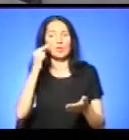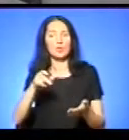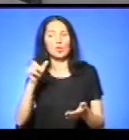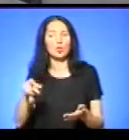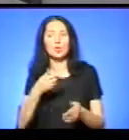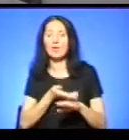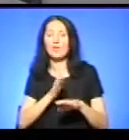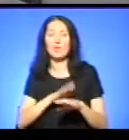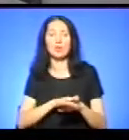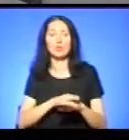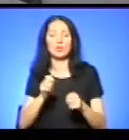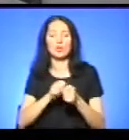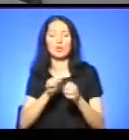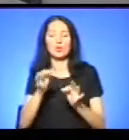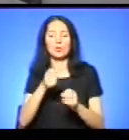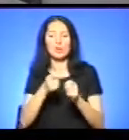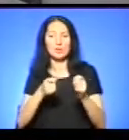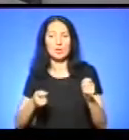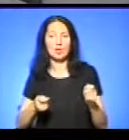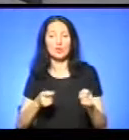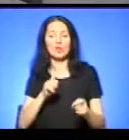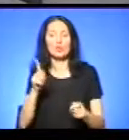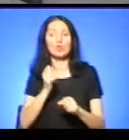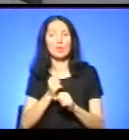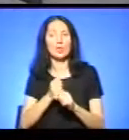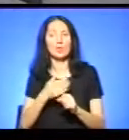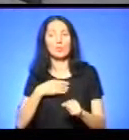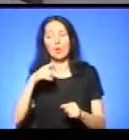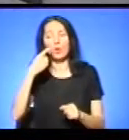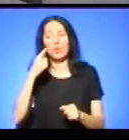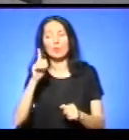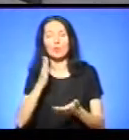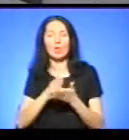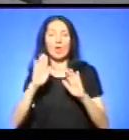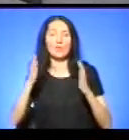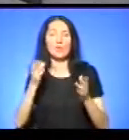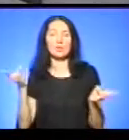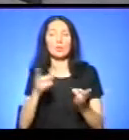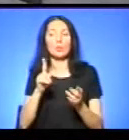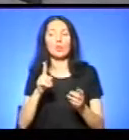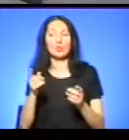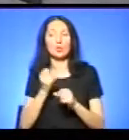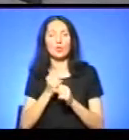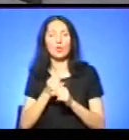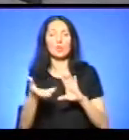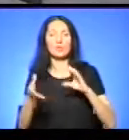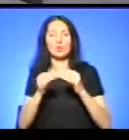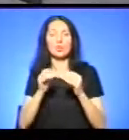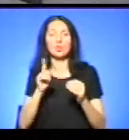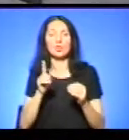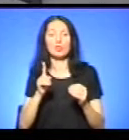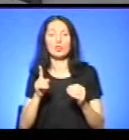судове затягування певним чином, що тоді робити? Тобто ми говоримо, що є випадки, і треба щось зробити, а в результаті що?